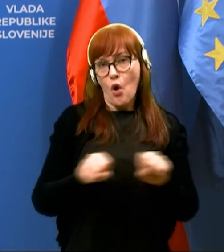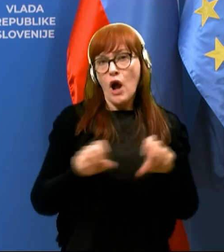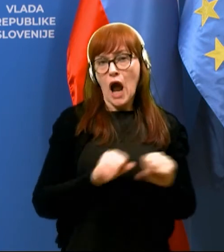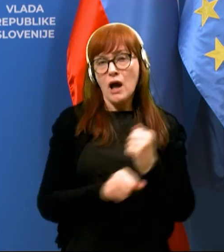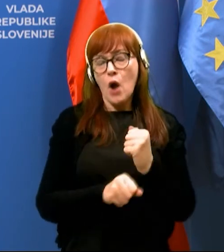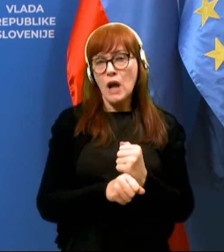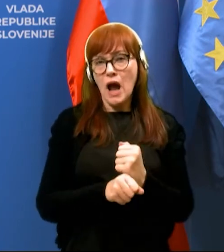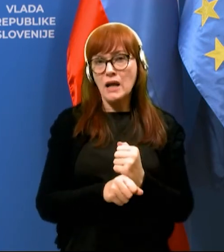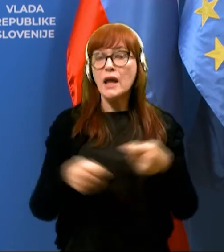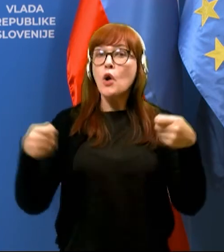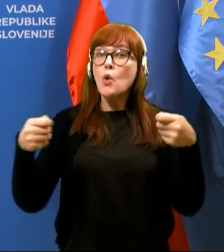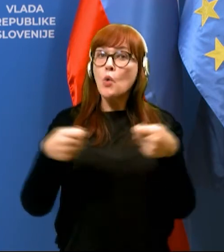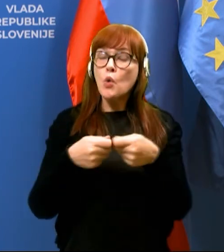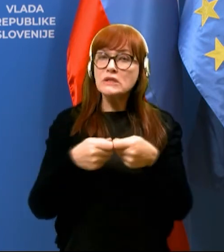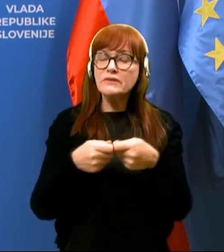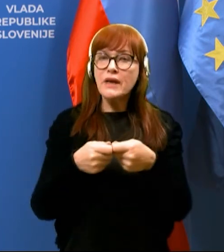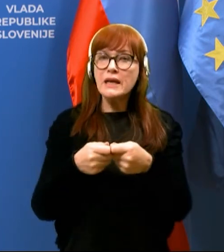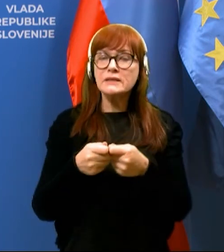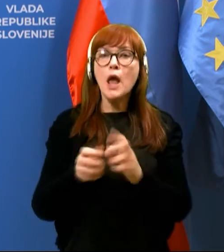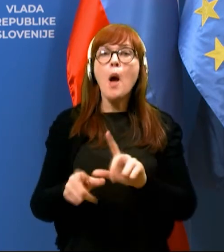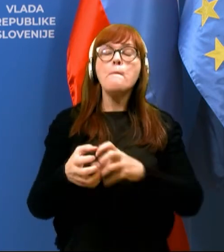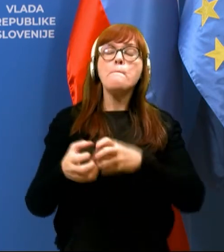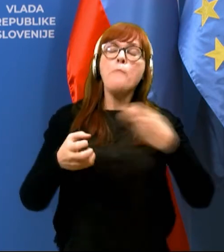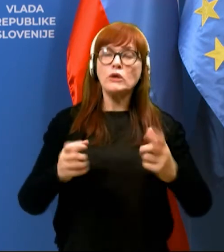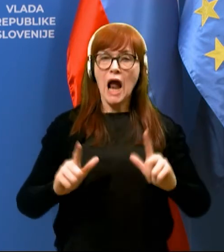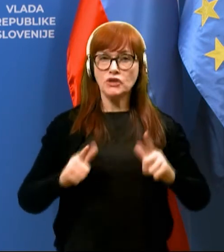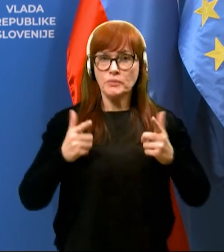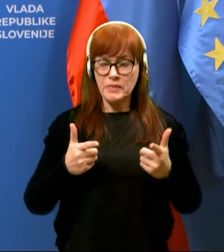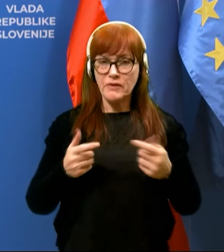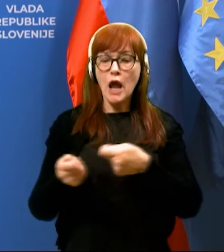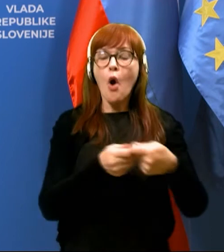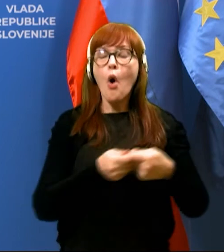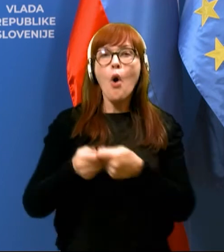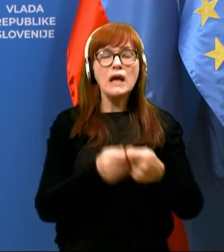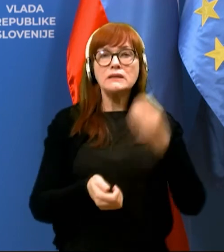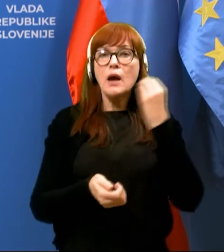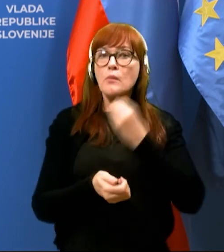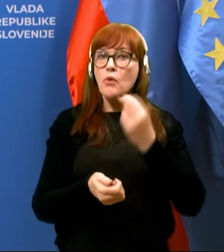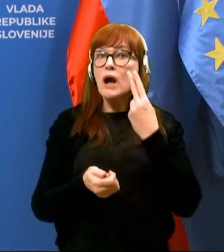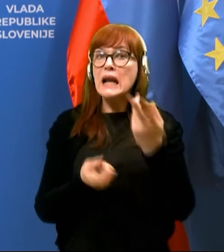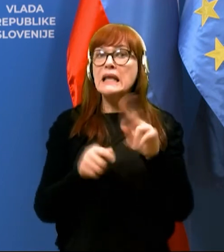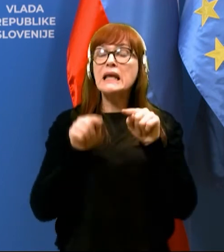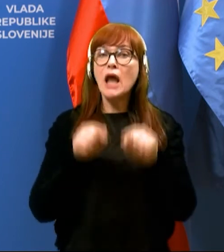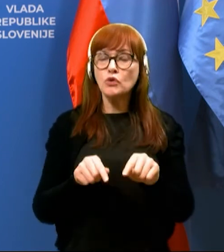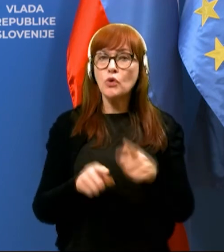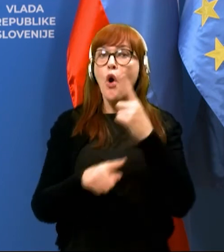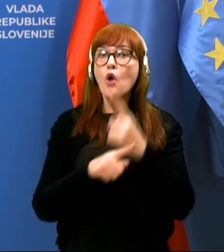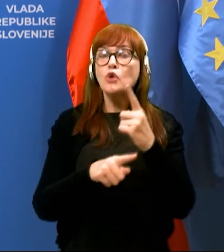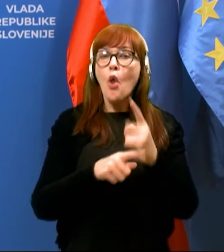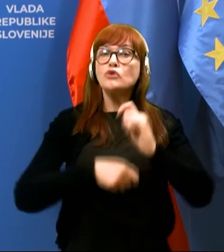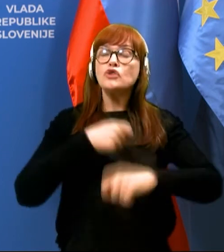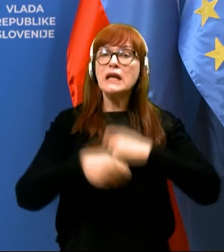tiče OPB-ja, mislim, da organizacija puka, glede na to, da se določene